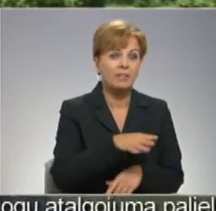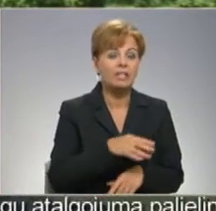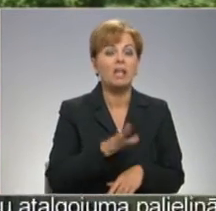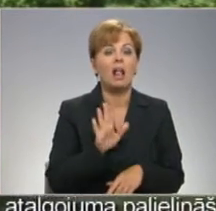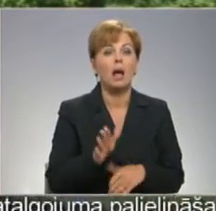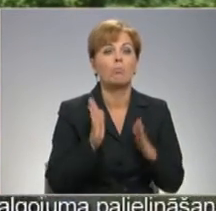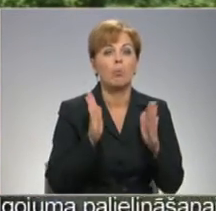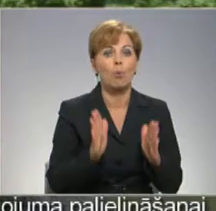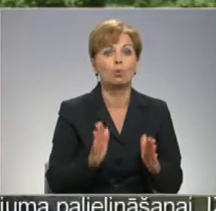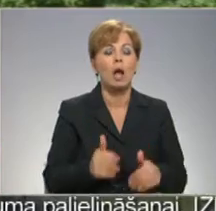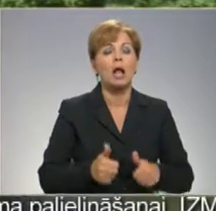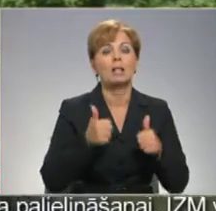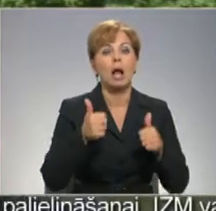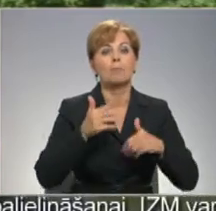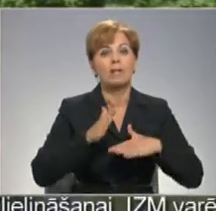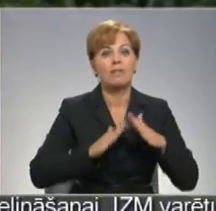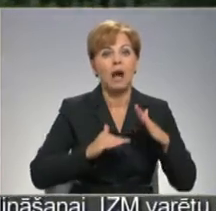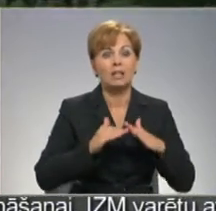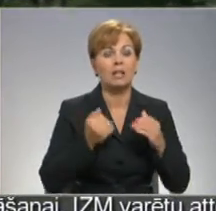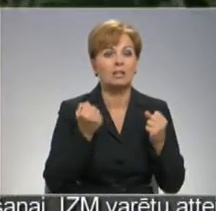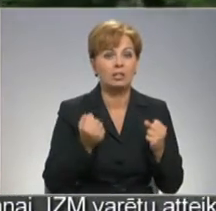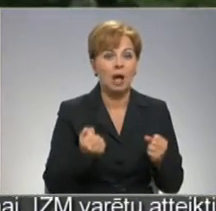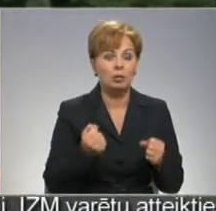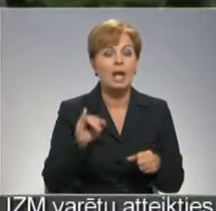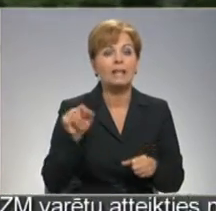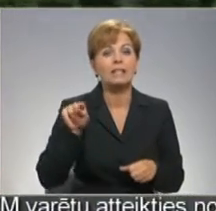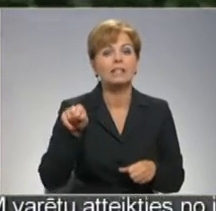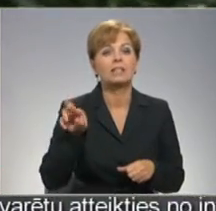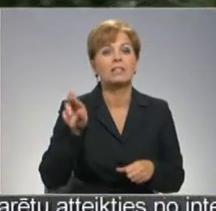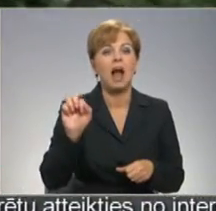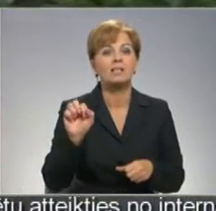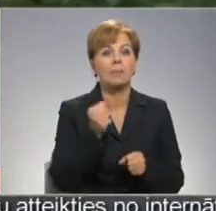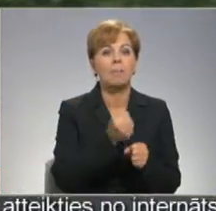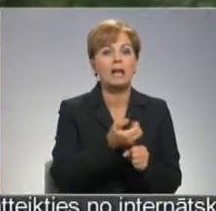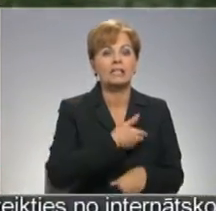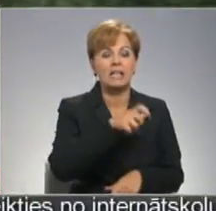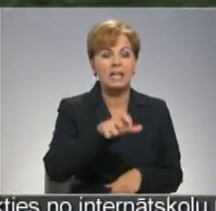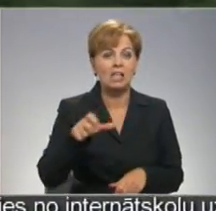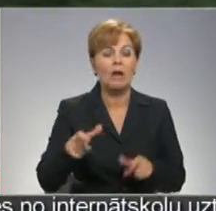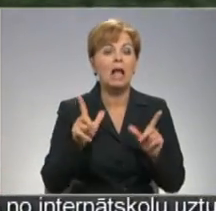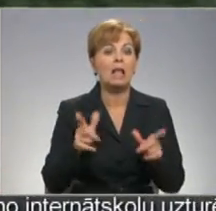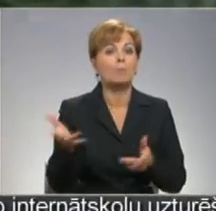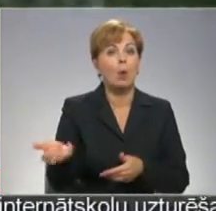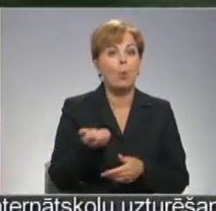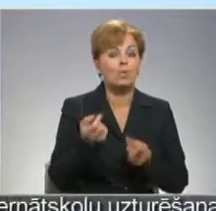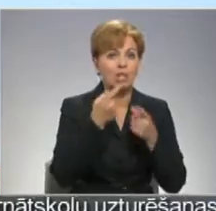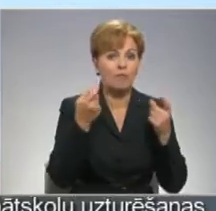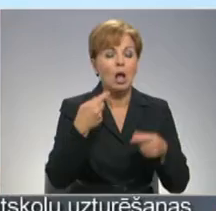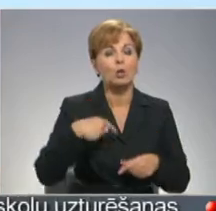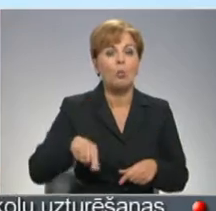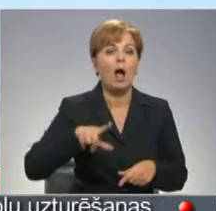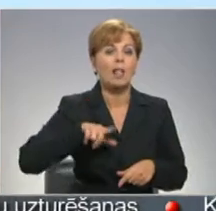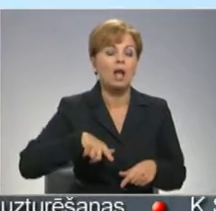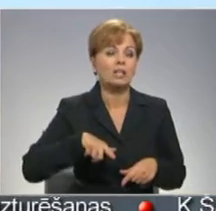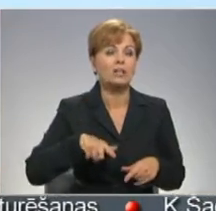būtu. Labi, kvalitātīvi saturi. Īstras pagastā iedzīvo tēdzīst, ka viņi labprāt būtu informāciju no Latvijas plaša ziņas